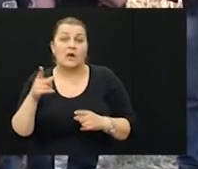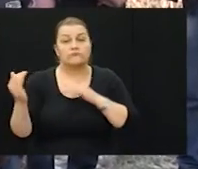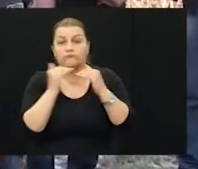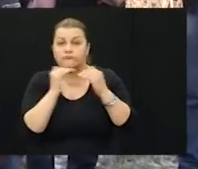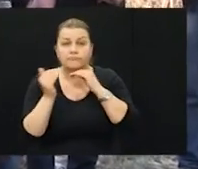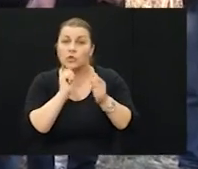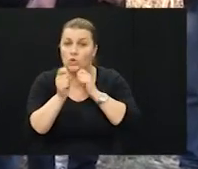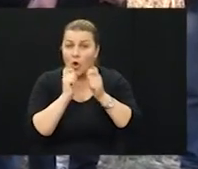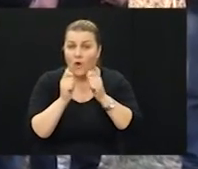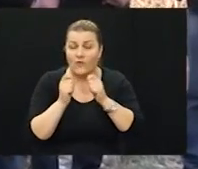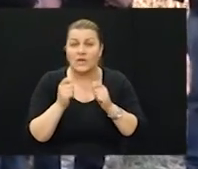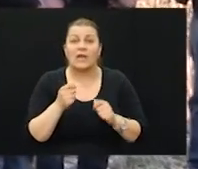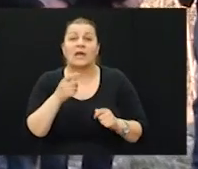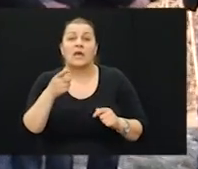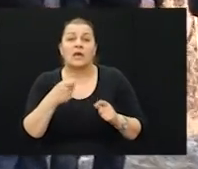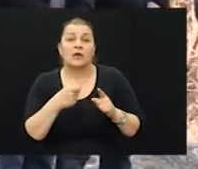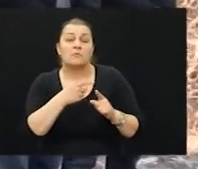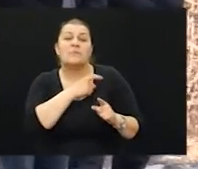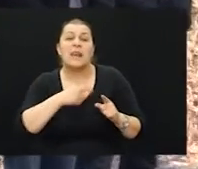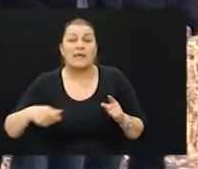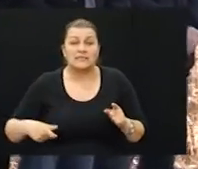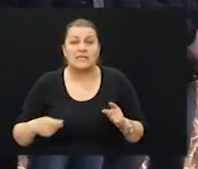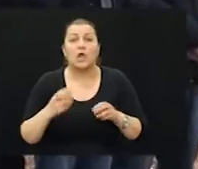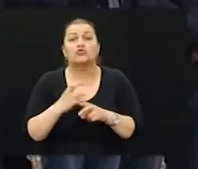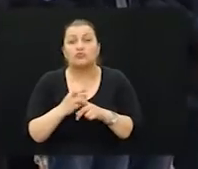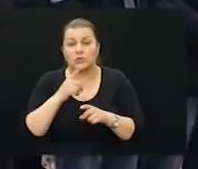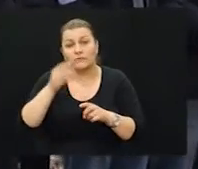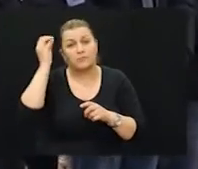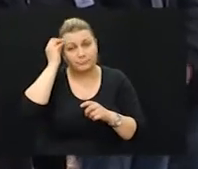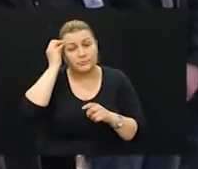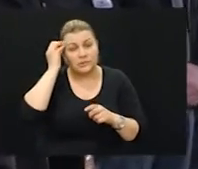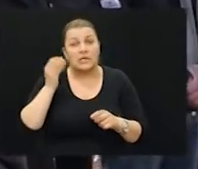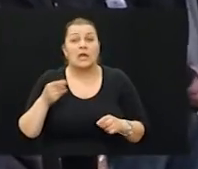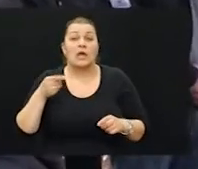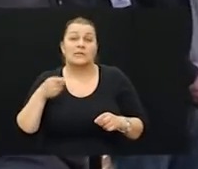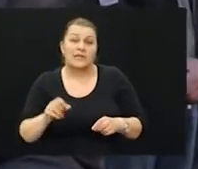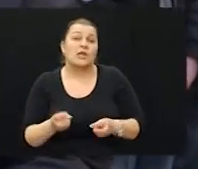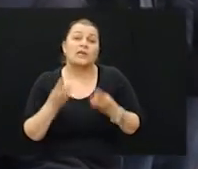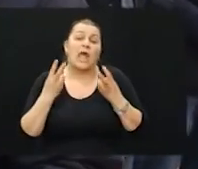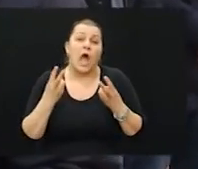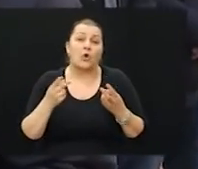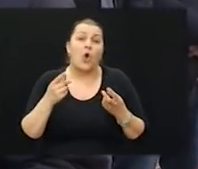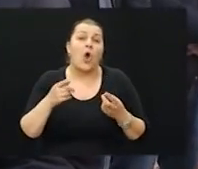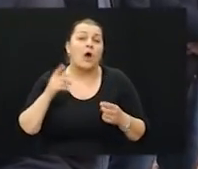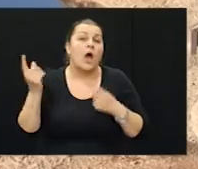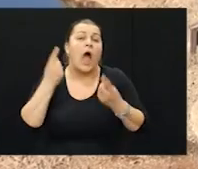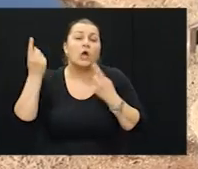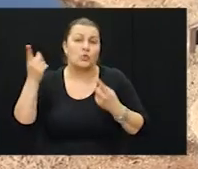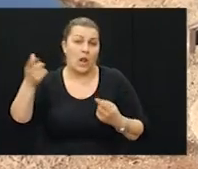a osluglašena je sa komadantom pogranične jedinice milicije Borislavom Đukćem. Ovo ćete ima još čuti, jer je sad jako aktuelno.